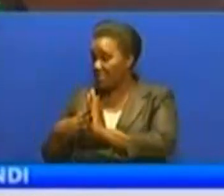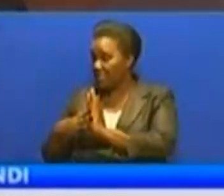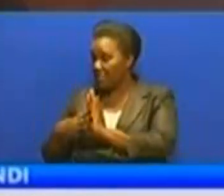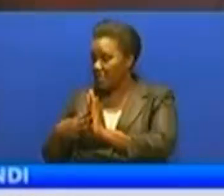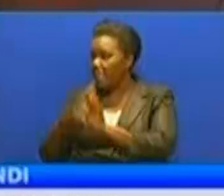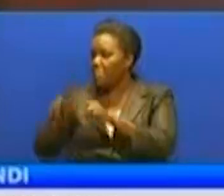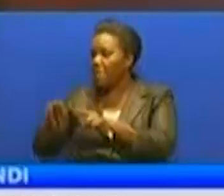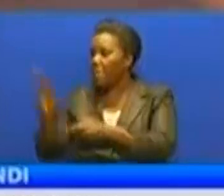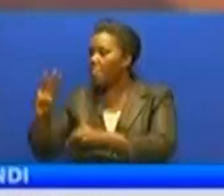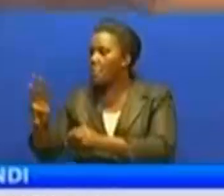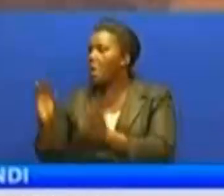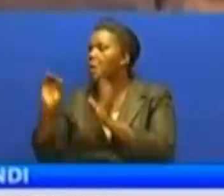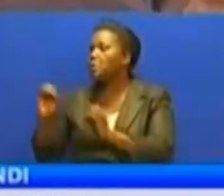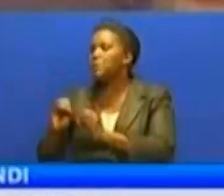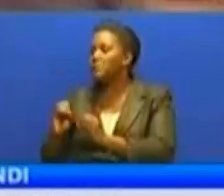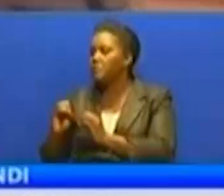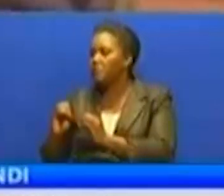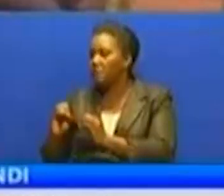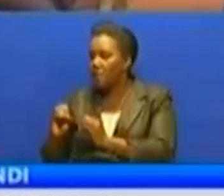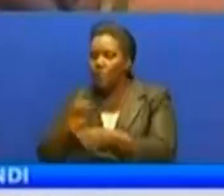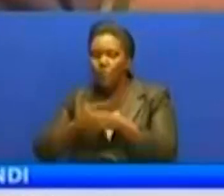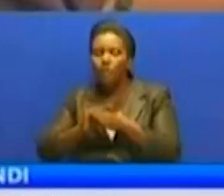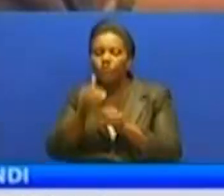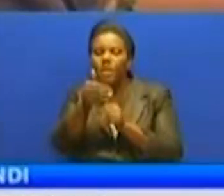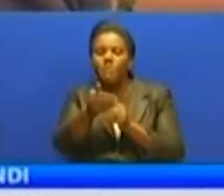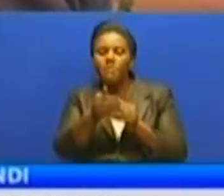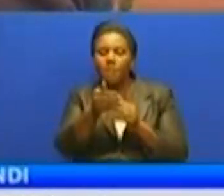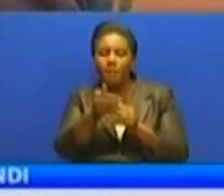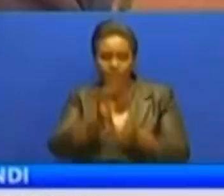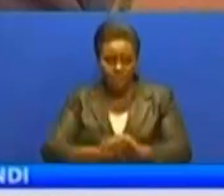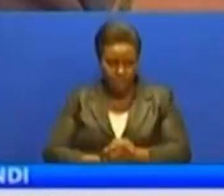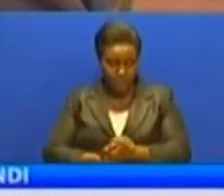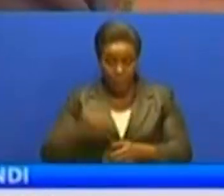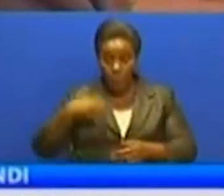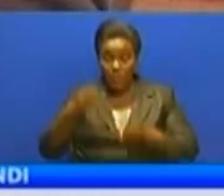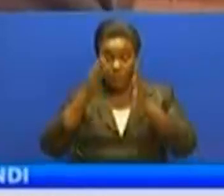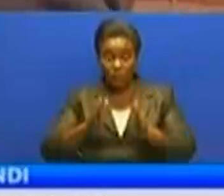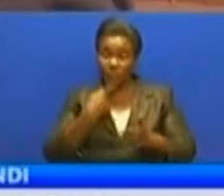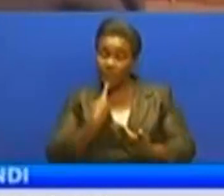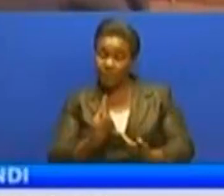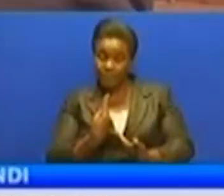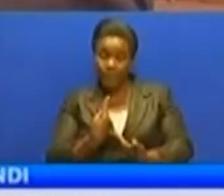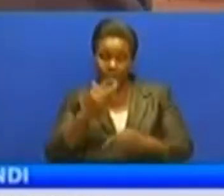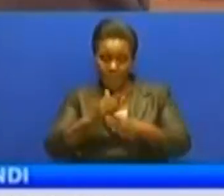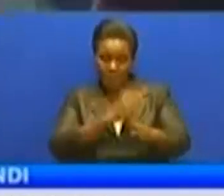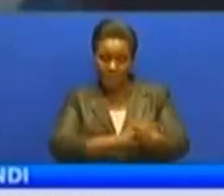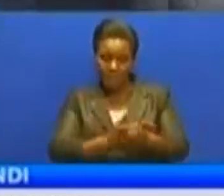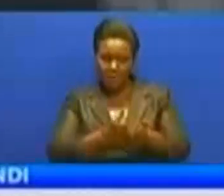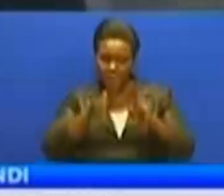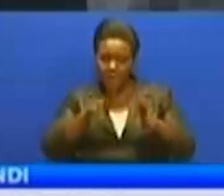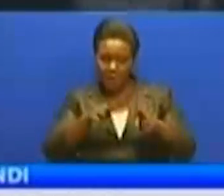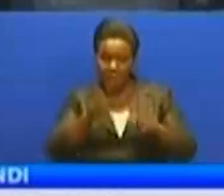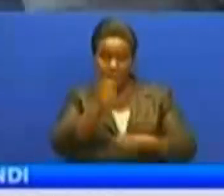hudumiwa na mahakama za wilaya za jirani. Waziri mkuu amesema kabla kuanzisho kwa mahakama ya wilaya ruangwa